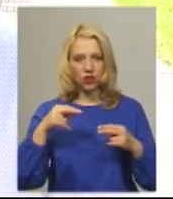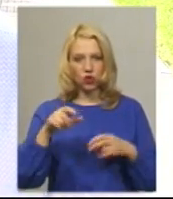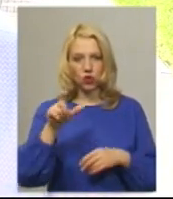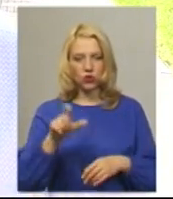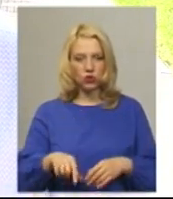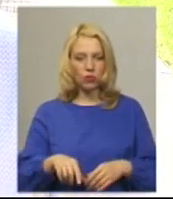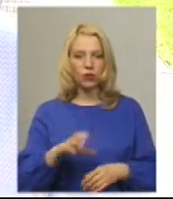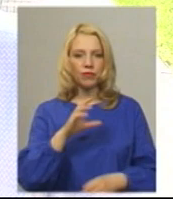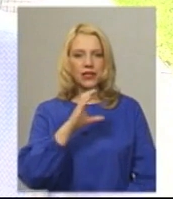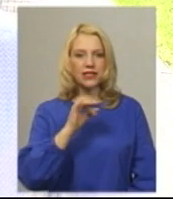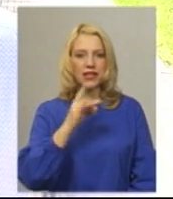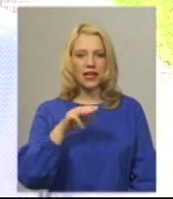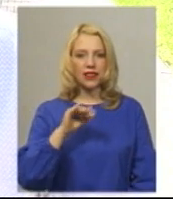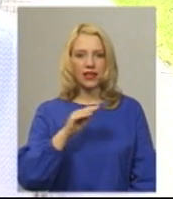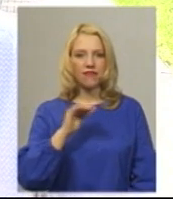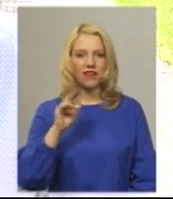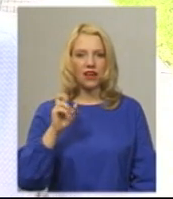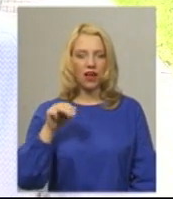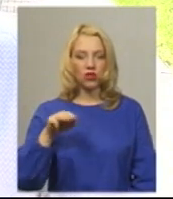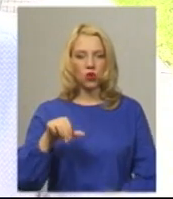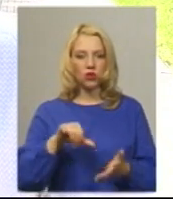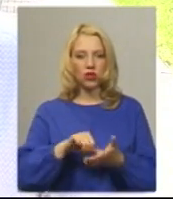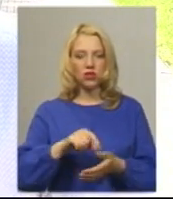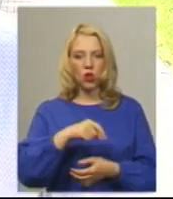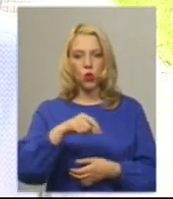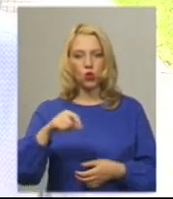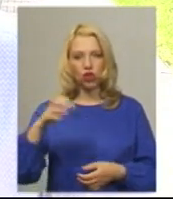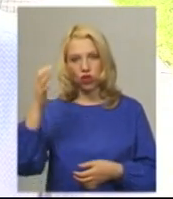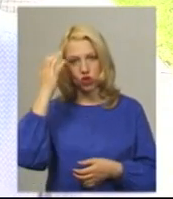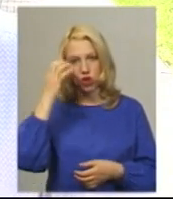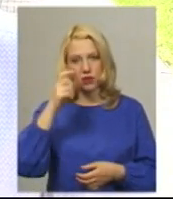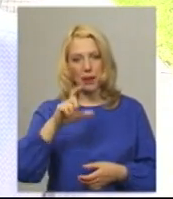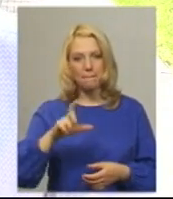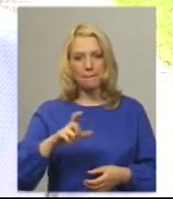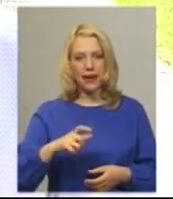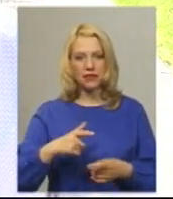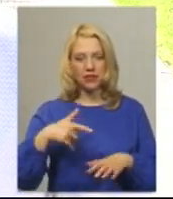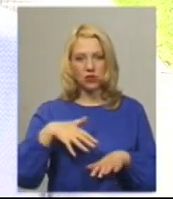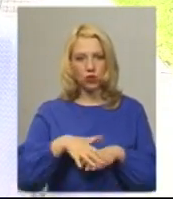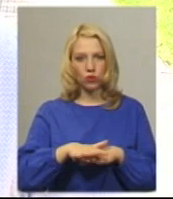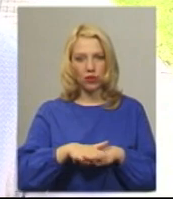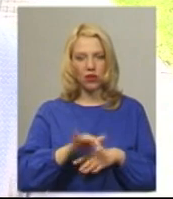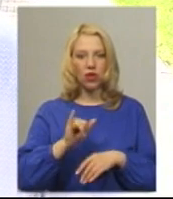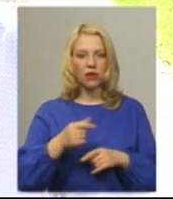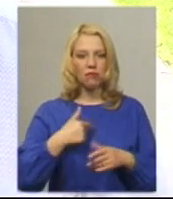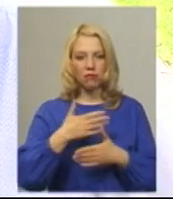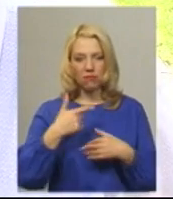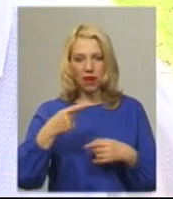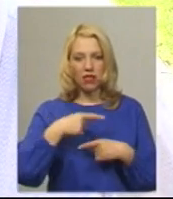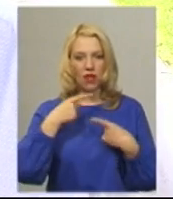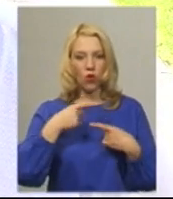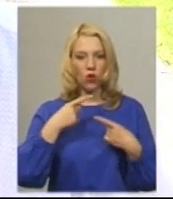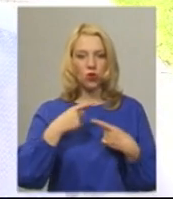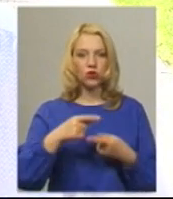сертифікат учасника, ручка з чорною пастою, це зрозуміло. Ми наголошуємо